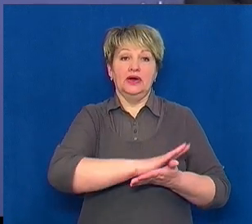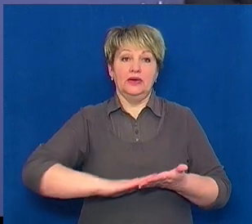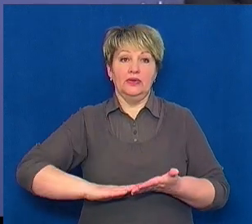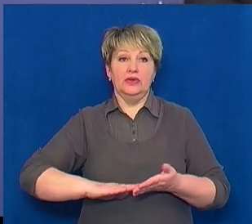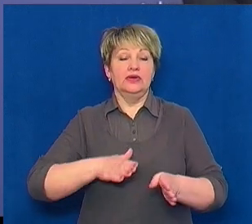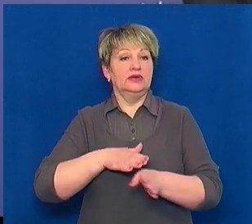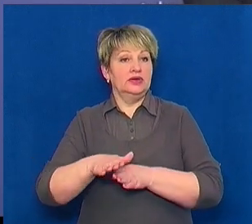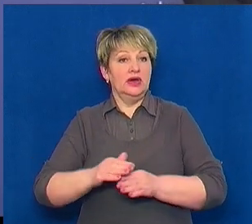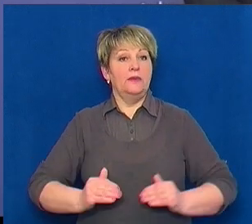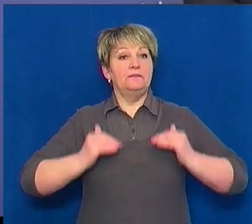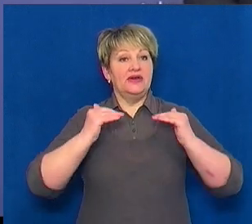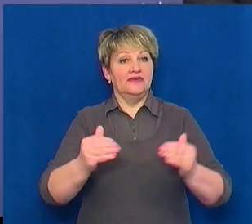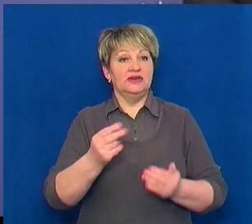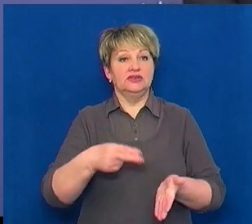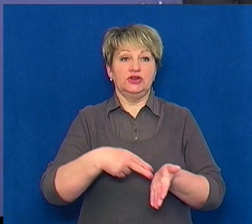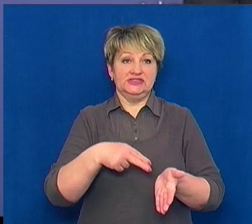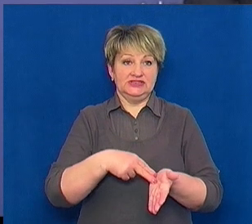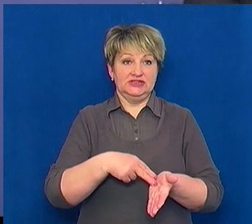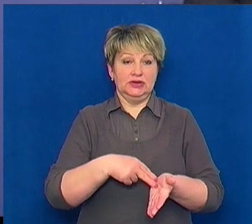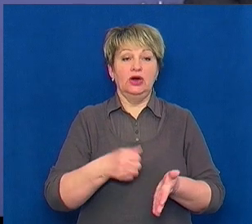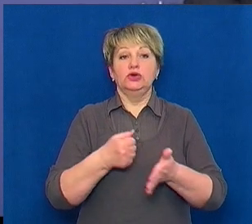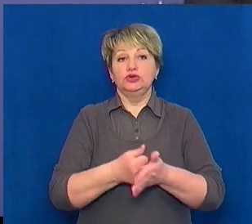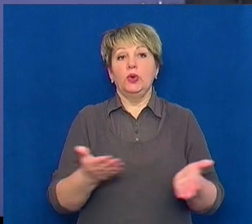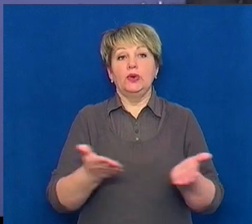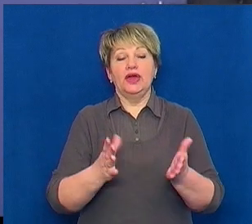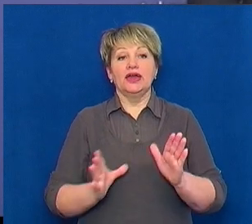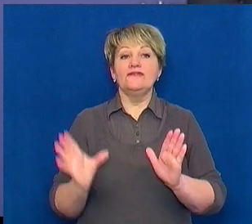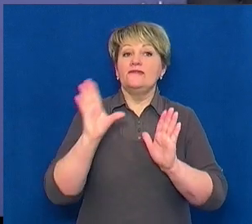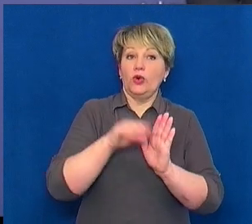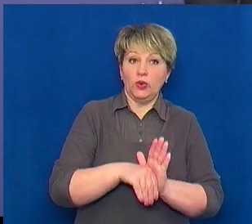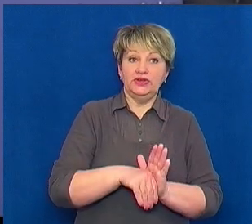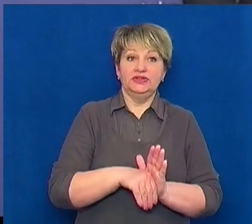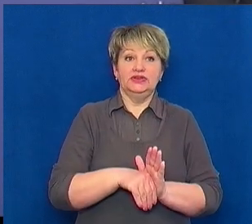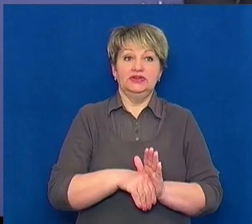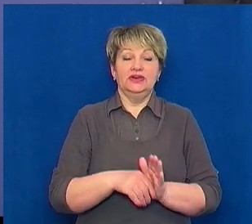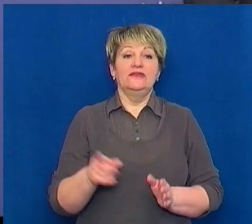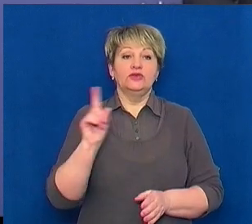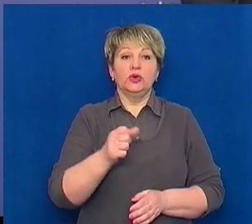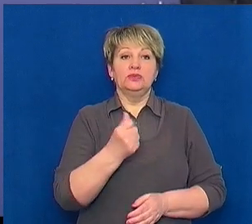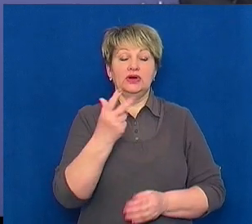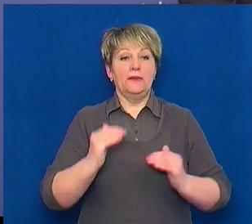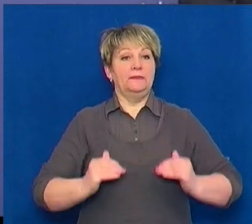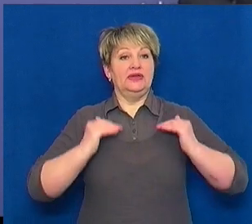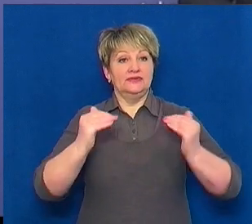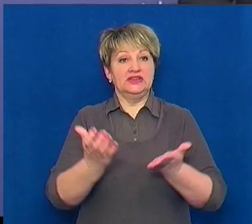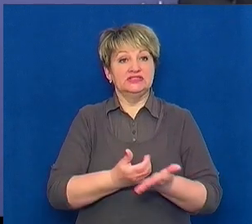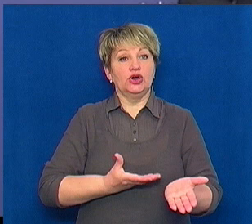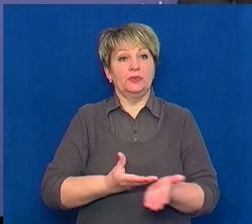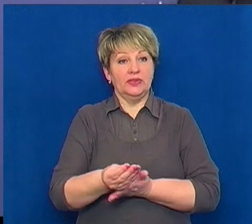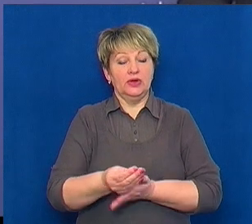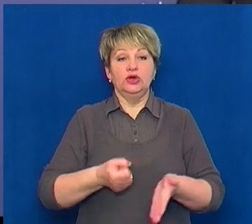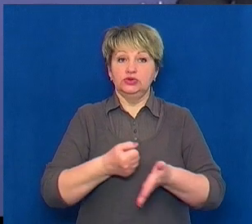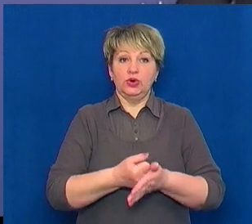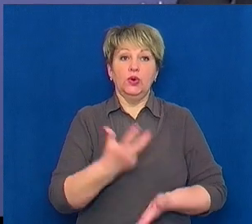підвищеними розцінками, до яких входить в тому числі і підвищена заробітна плата до